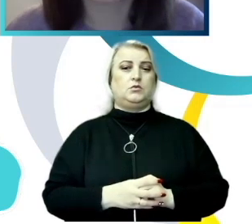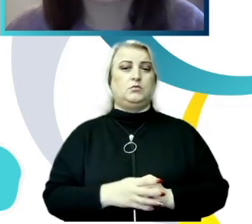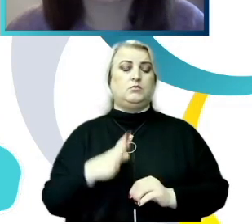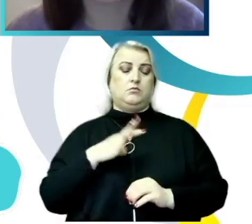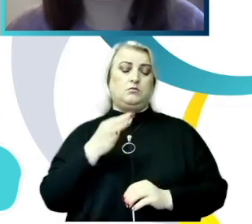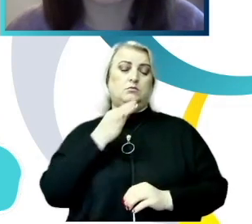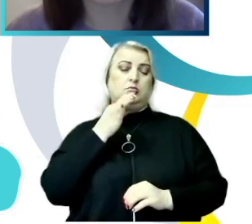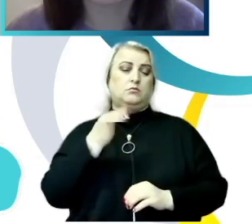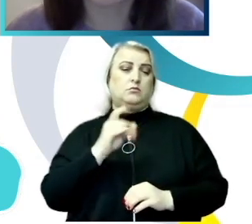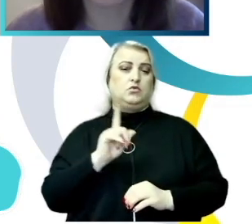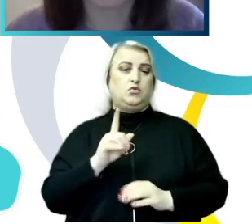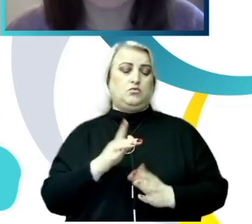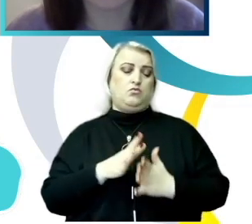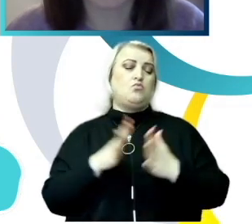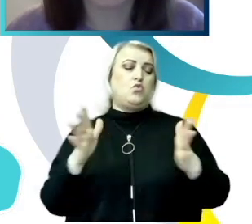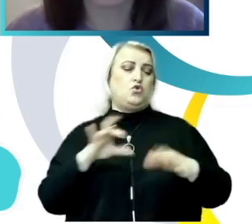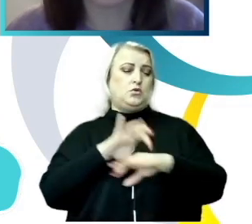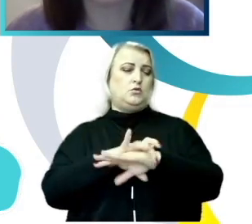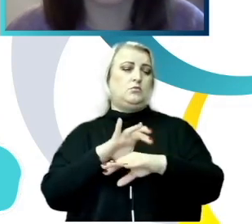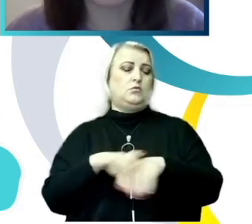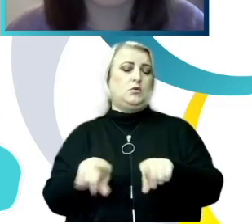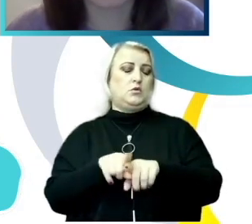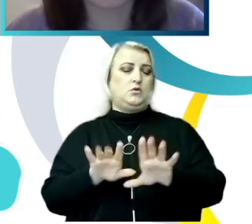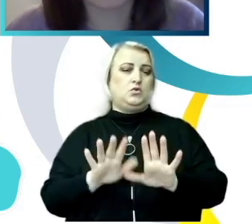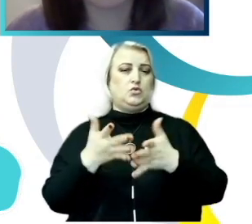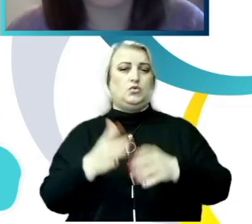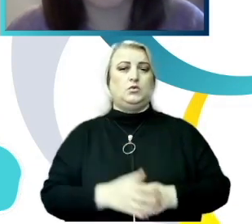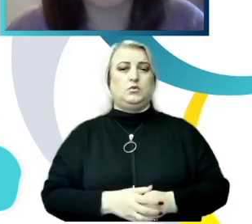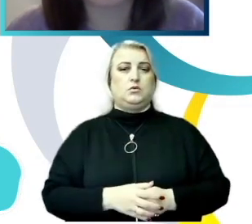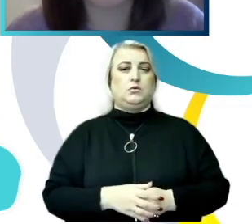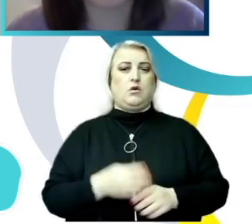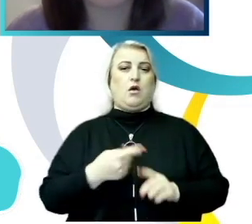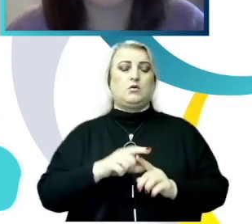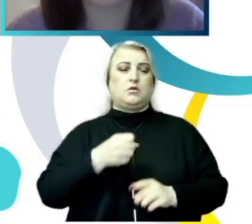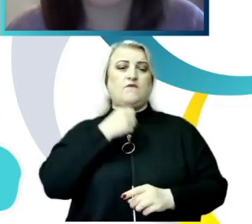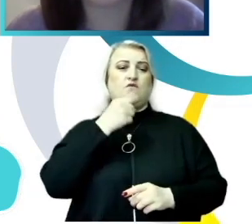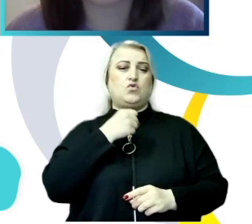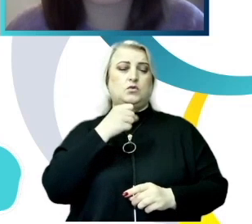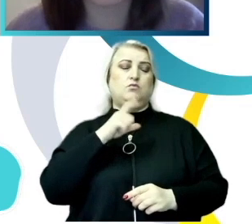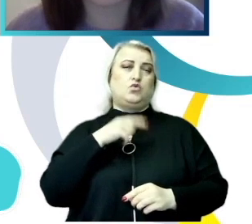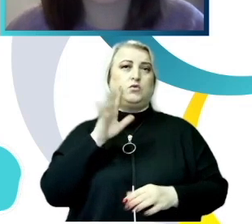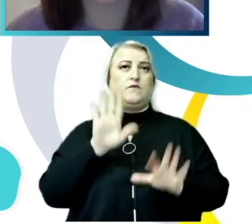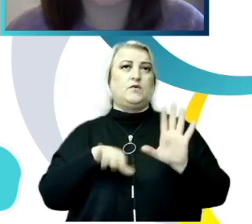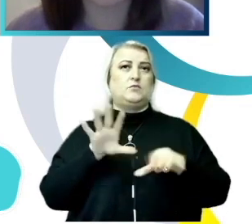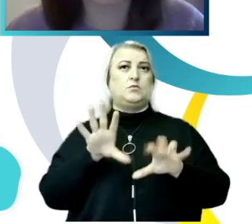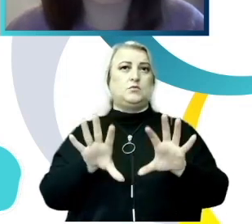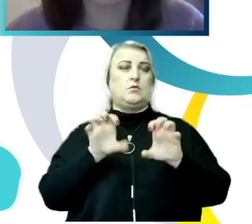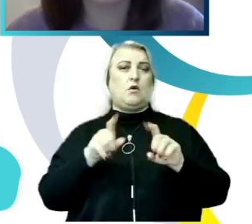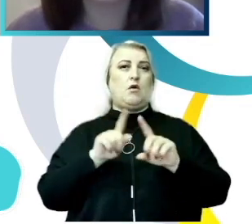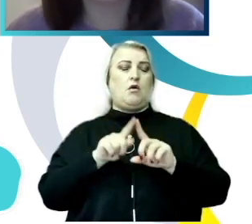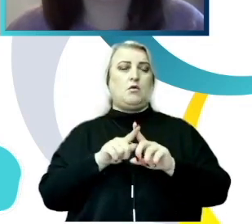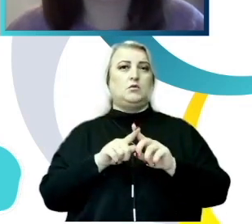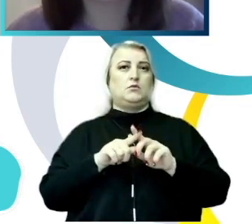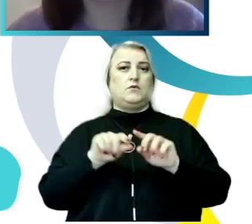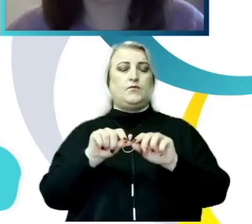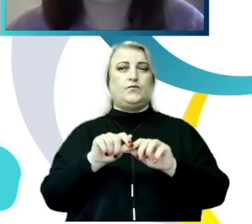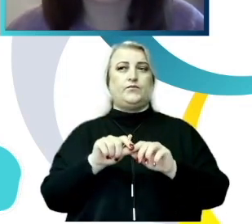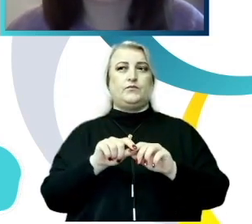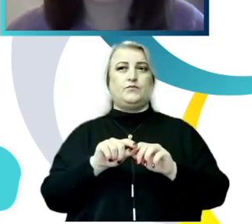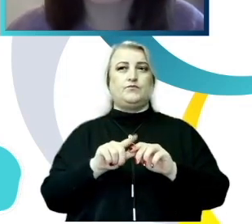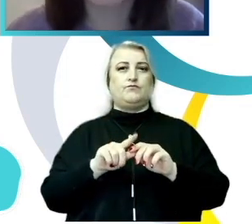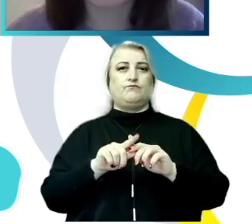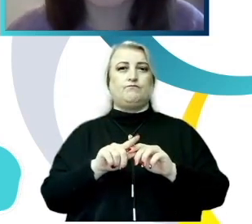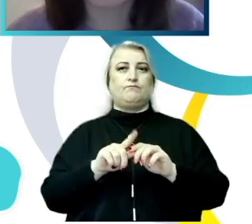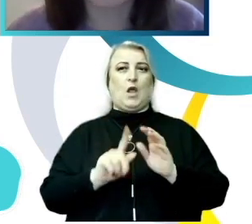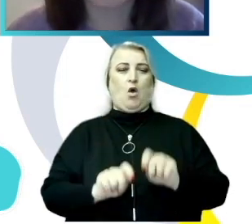manifestare mai mare astfel de cazuri. Vârsta respectivă noi putem asocia cu o perioadă de formare a caracterului și acumulare